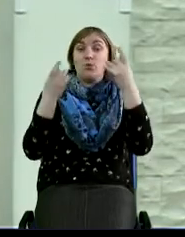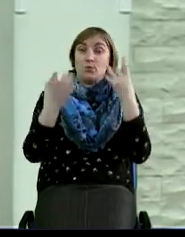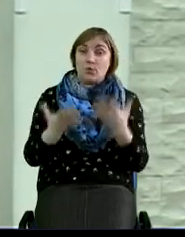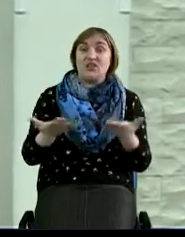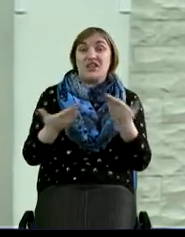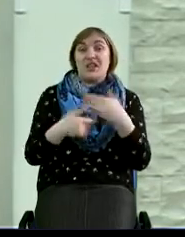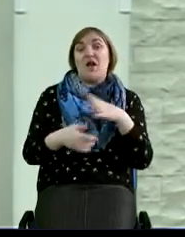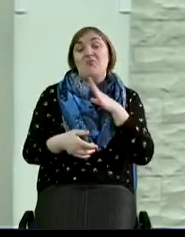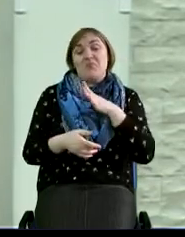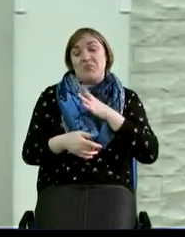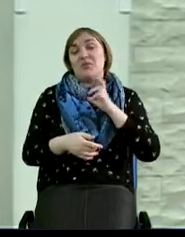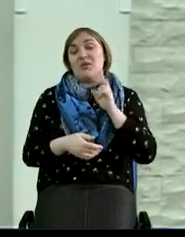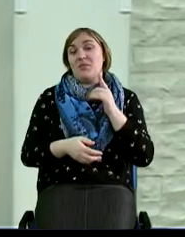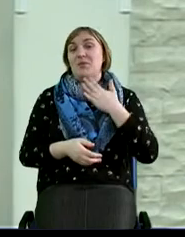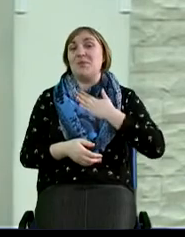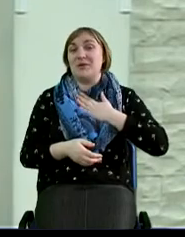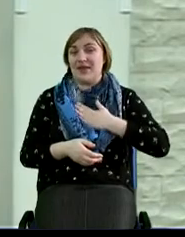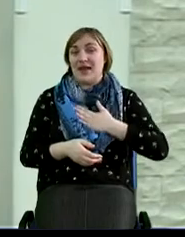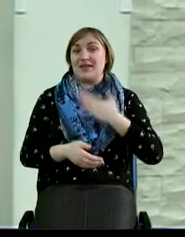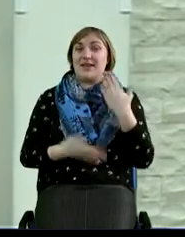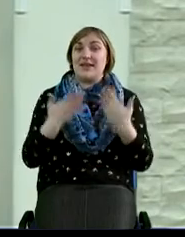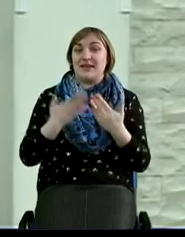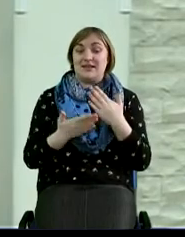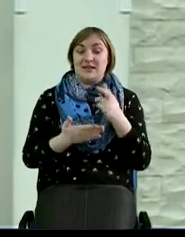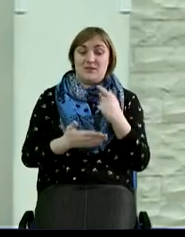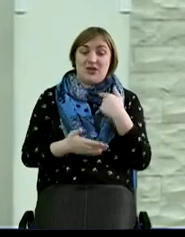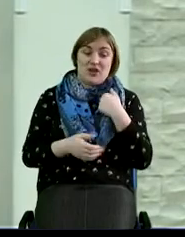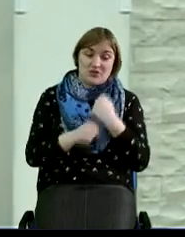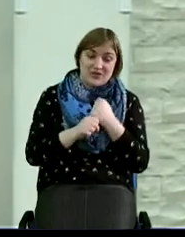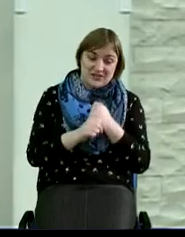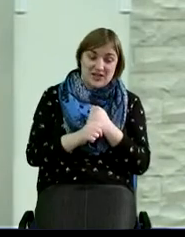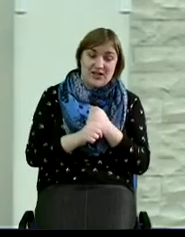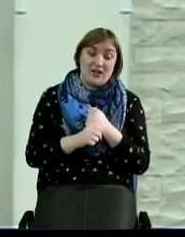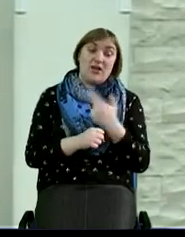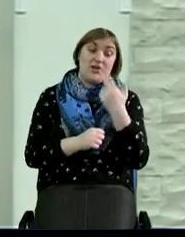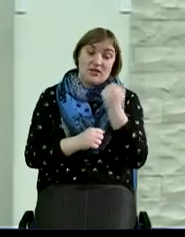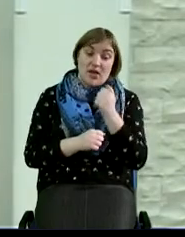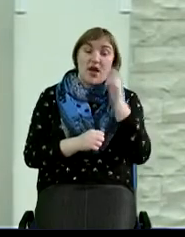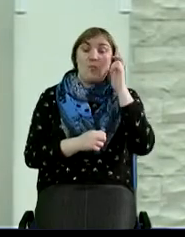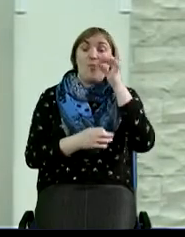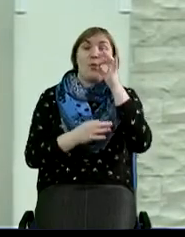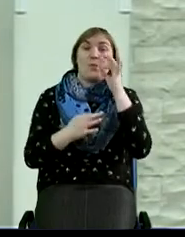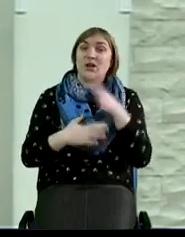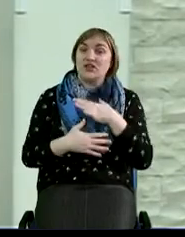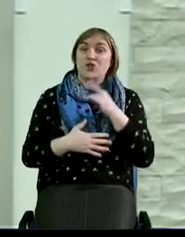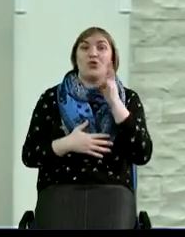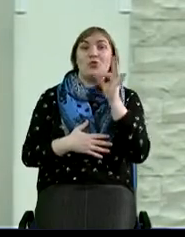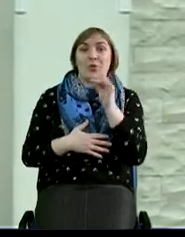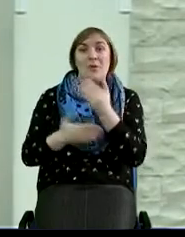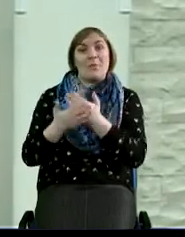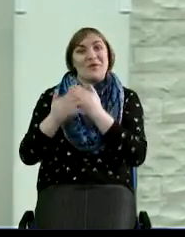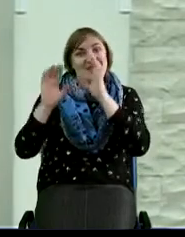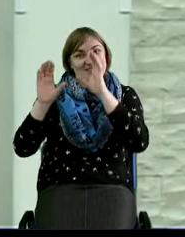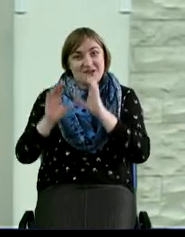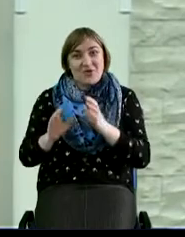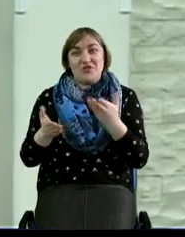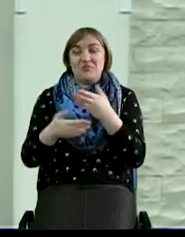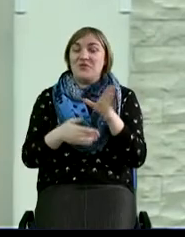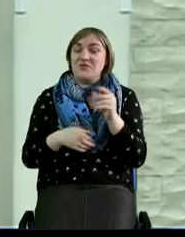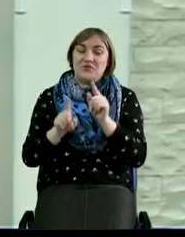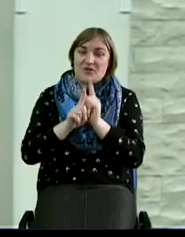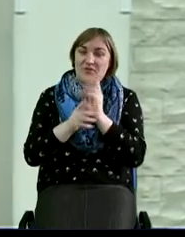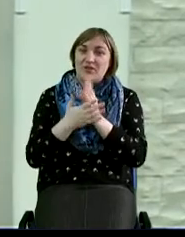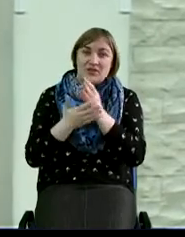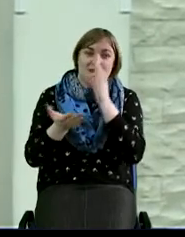как-то было бы приятнее, когда вдруг то, что мы совершили, да, Бог простил, но почему-то перед законом мы все равно должны нести